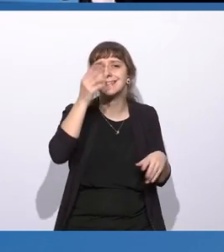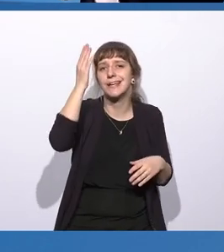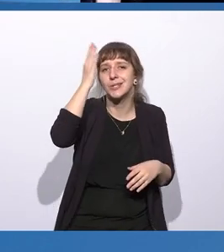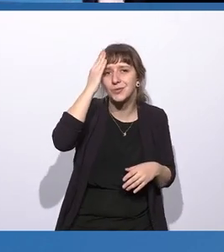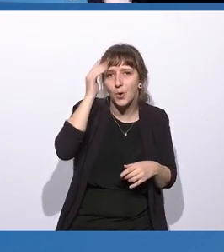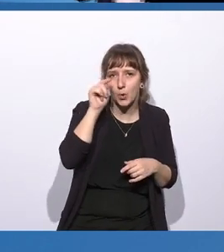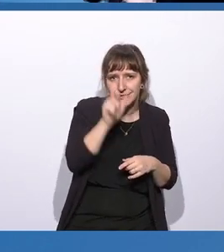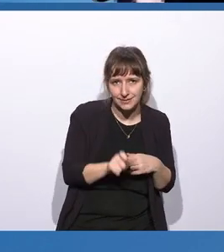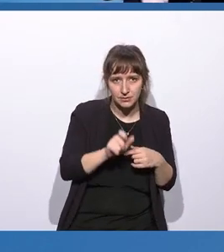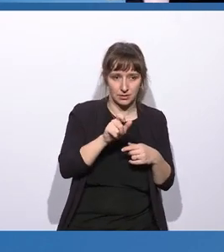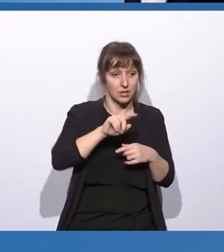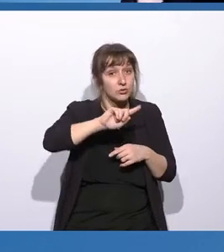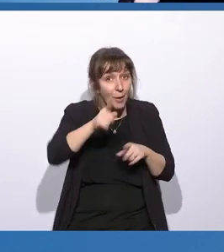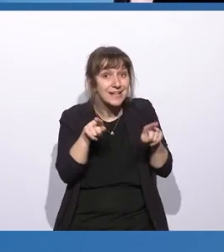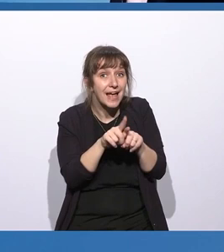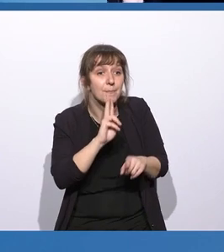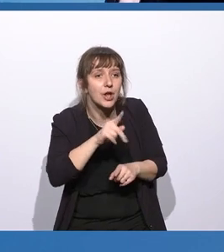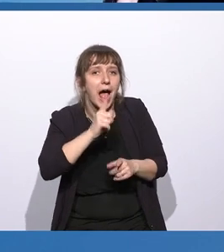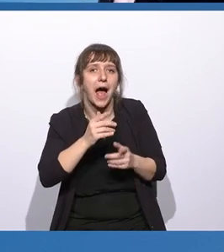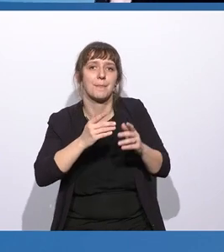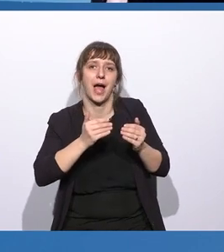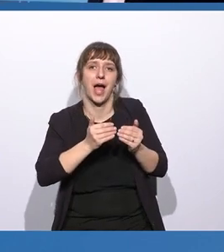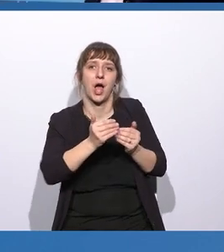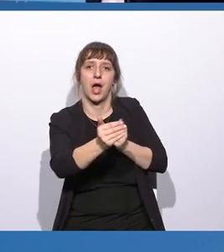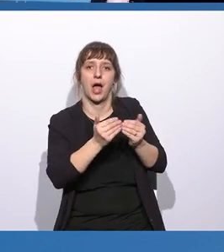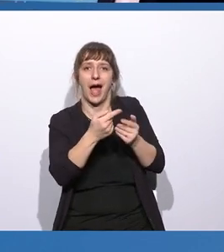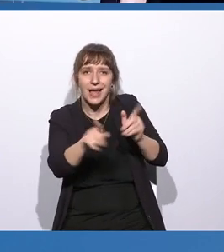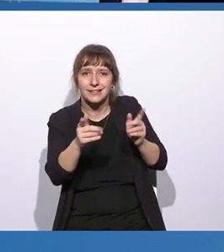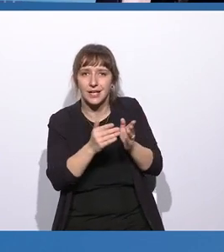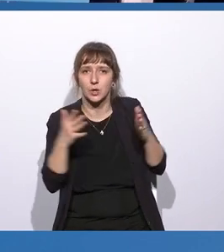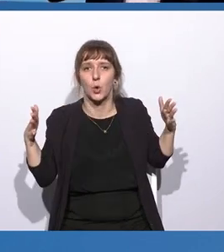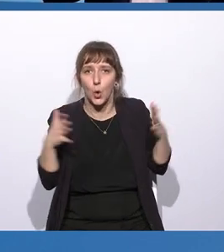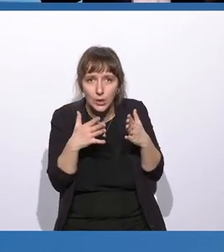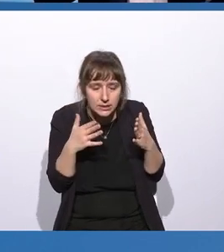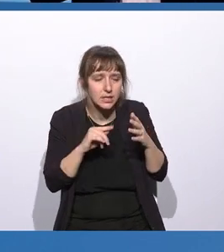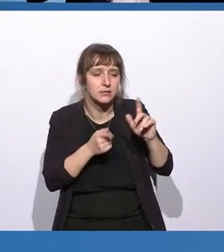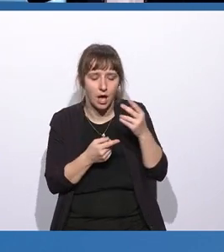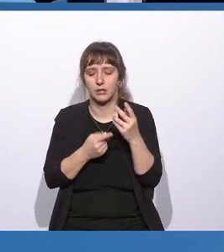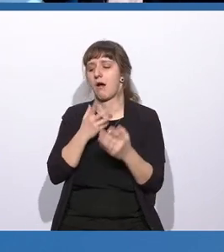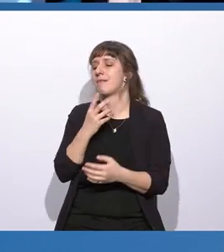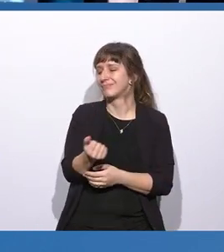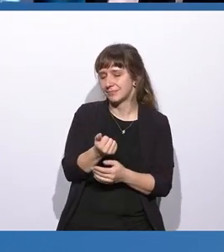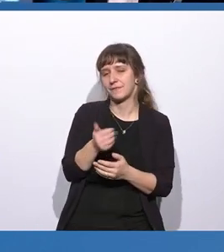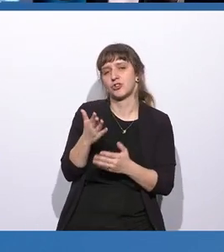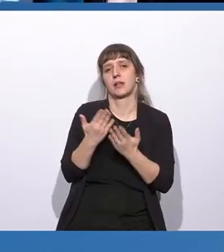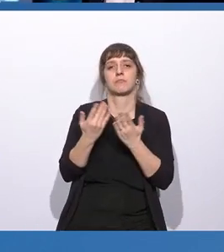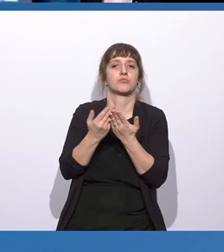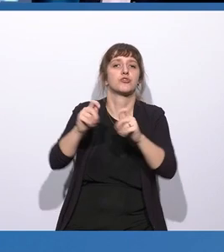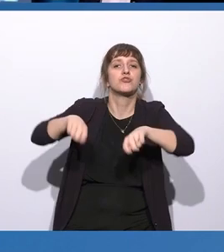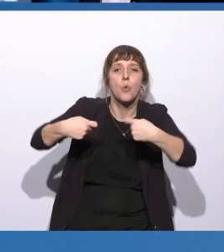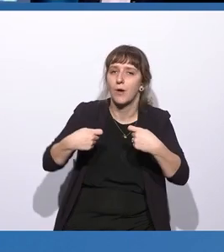haben wir einen ganz harten Indikator dafür, dass zum Beispiel ein Schuh groß oder klein ist. Dann können wir das im Frontend, im Online-Shop können wir das anzeigen